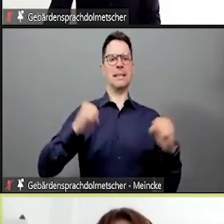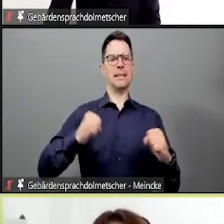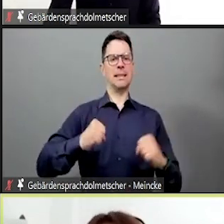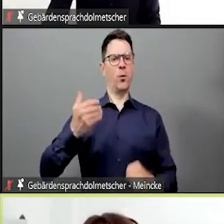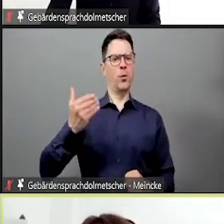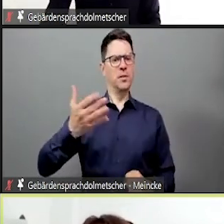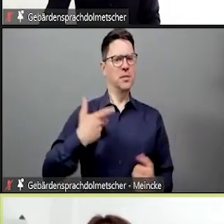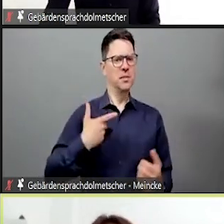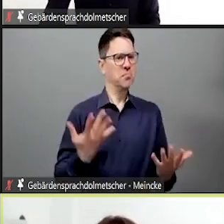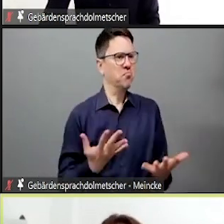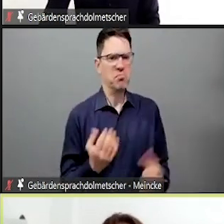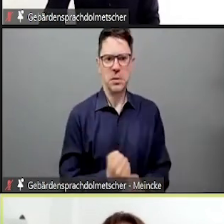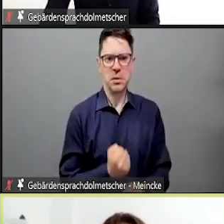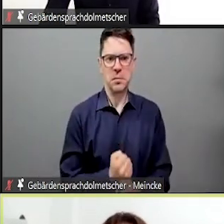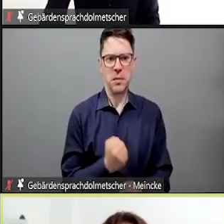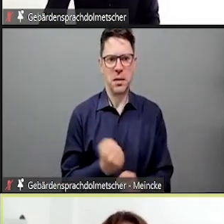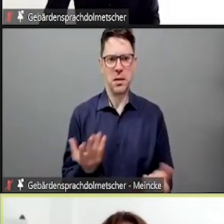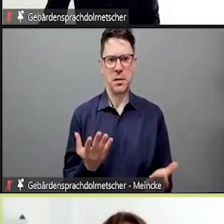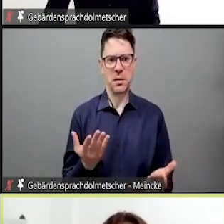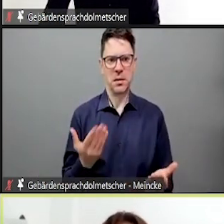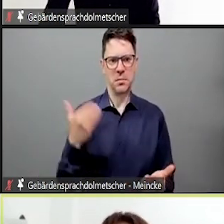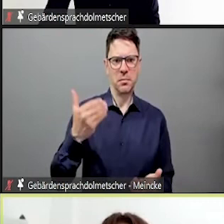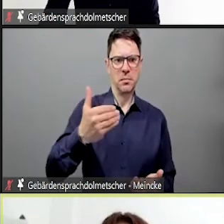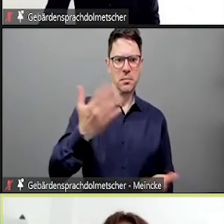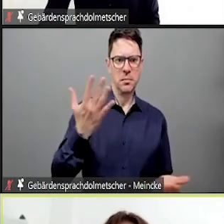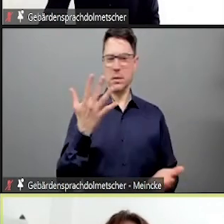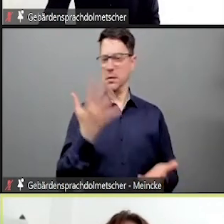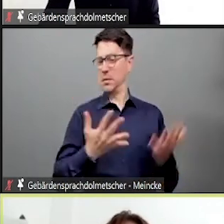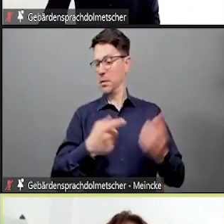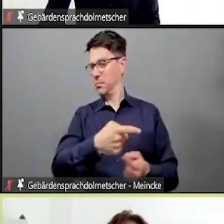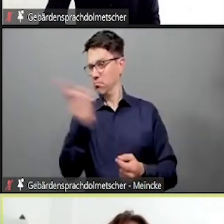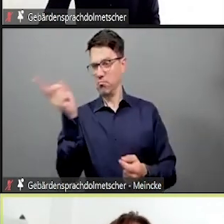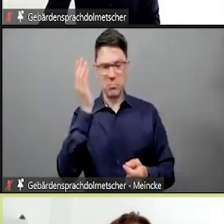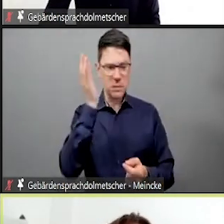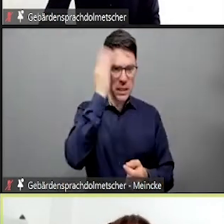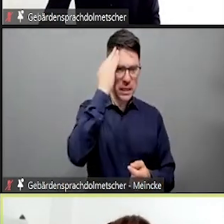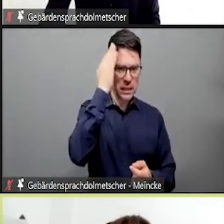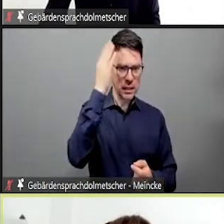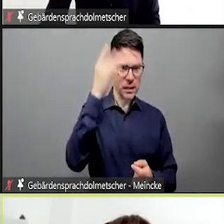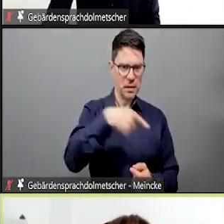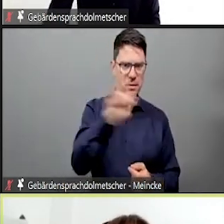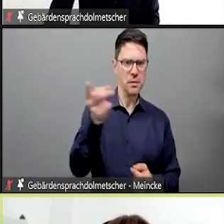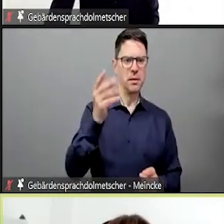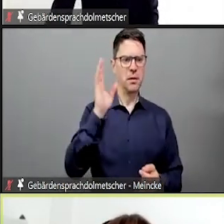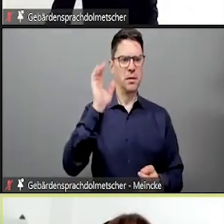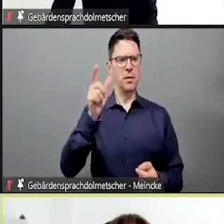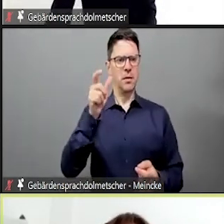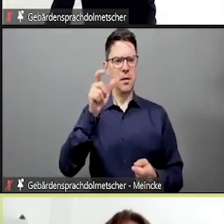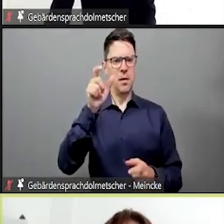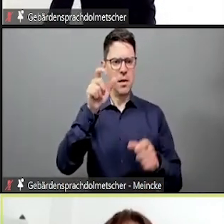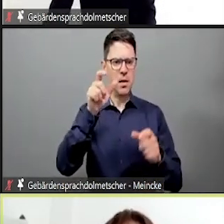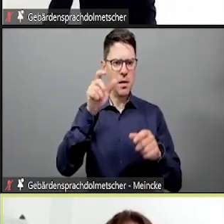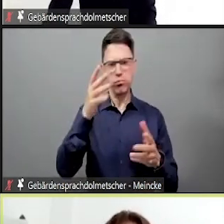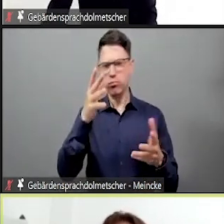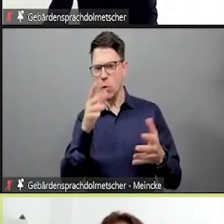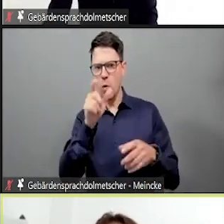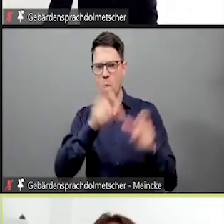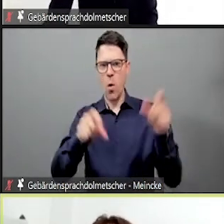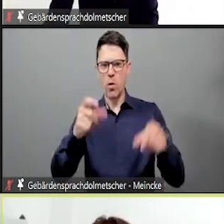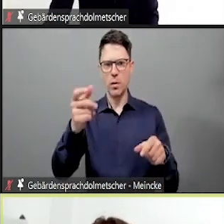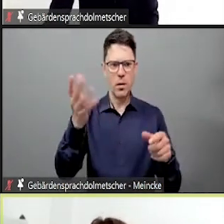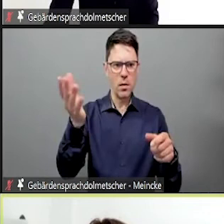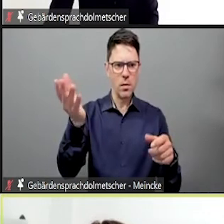Oder die sind schon vorher irgendwie da. Aber gerade in Zoom-Sitzungen lohnt sich das Frühe oder Pünktliche kommen oft nicht,